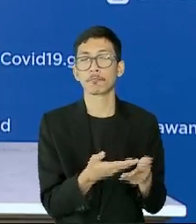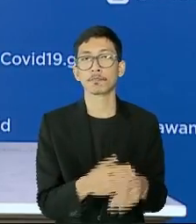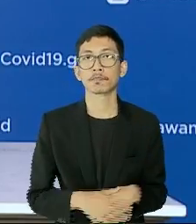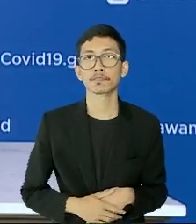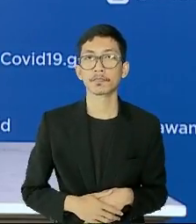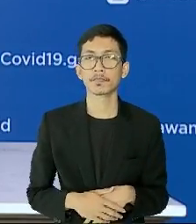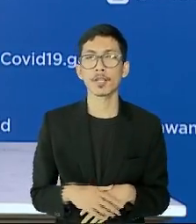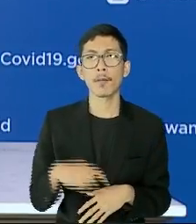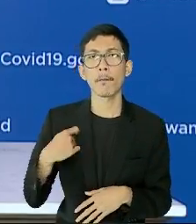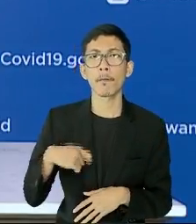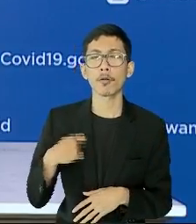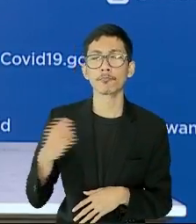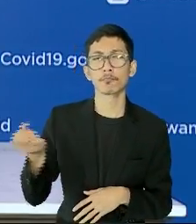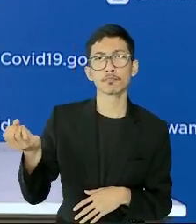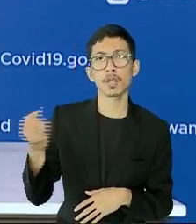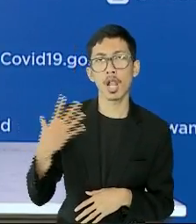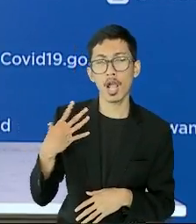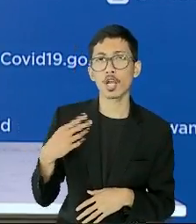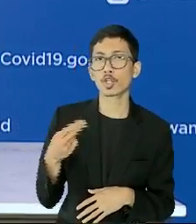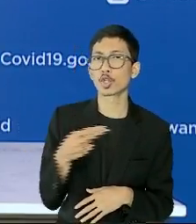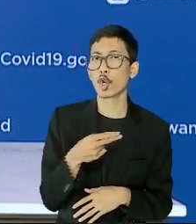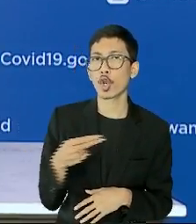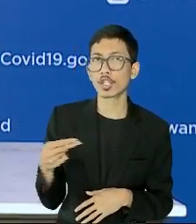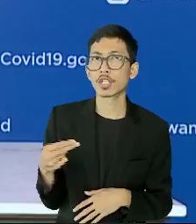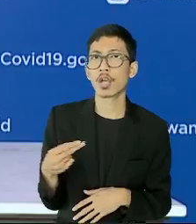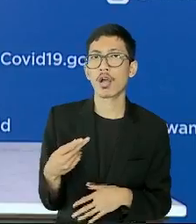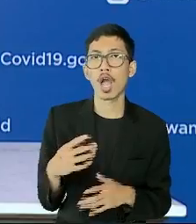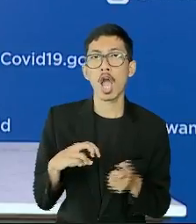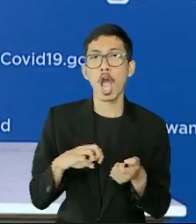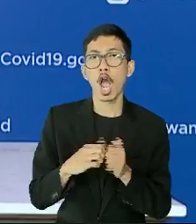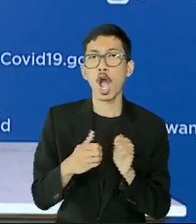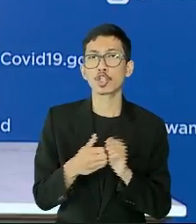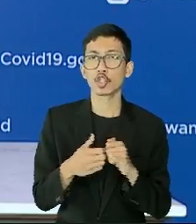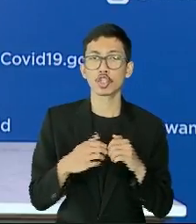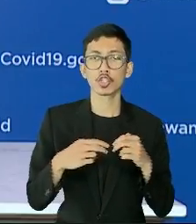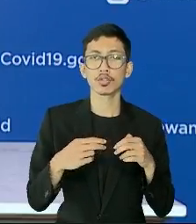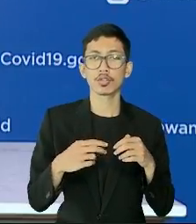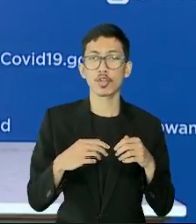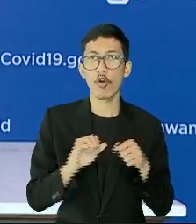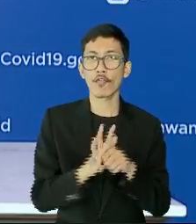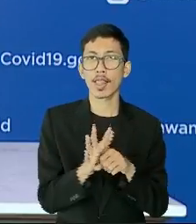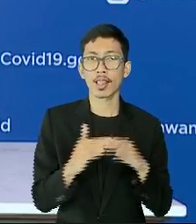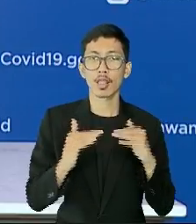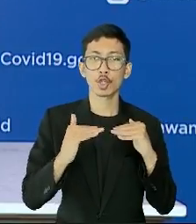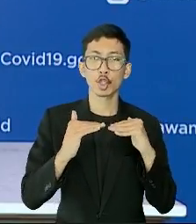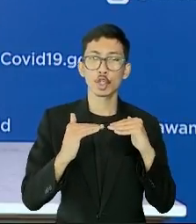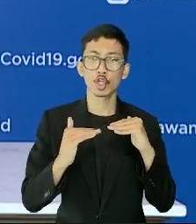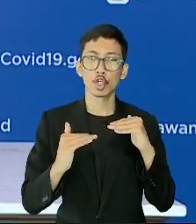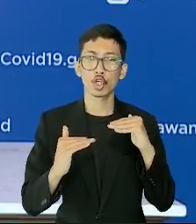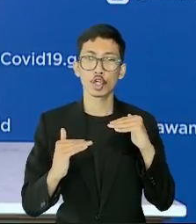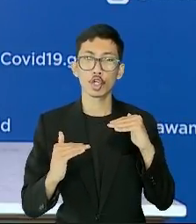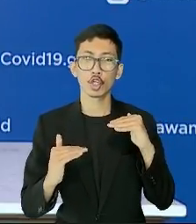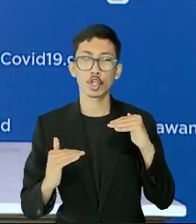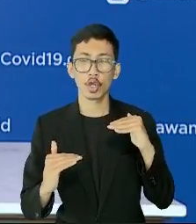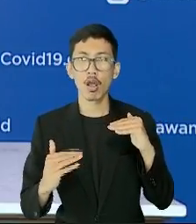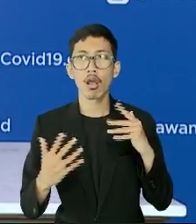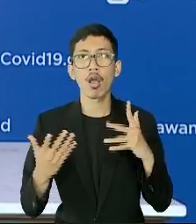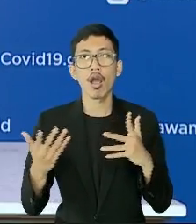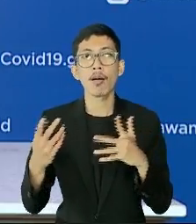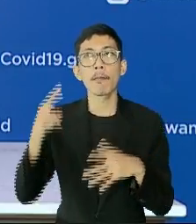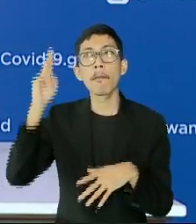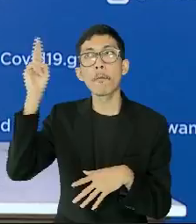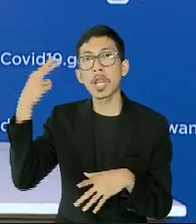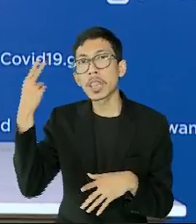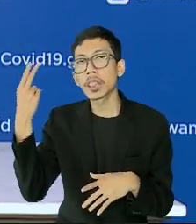menyebut herd immunity di Indonesia telah tercapai dengan tingkat kasus yang terus menurun Apakah ini telah menjadi perhitungan pemerintah atau